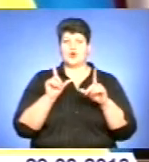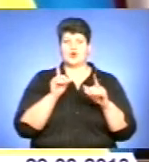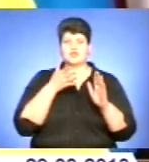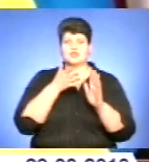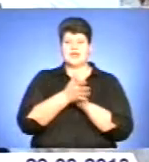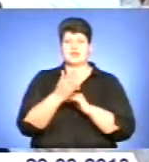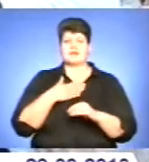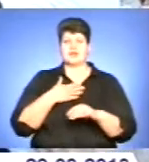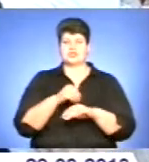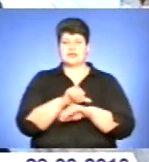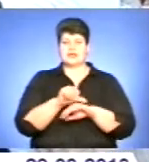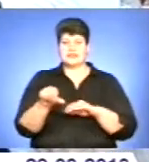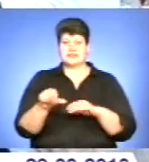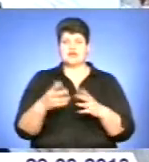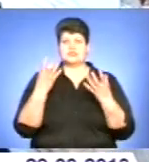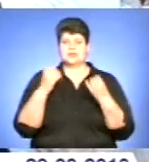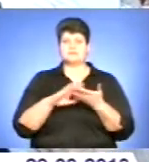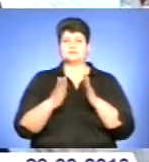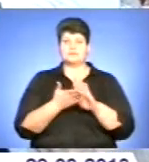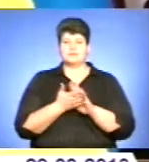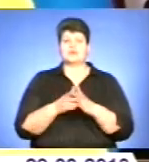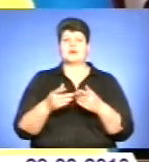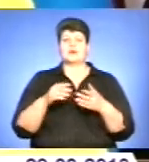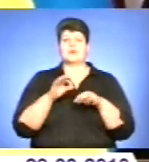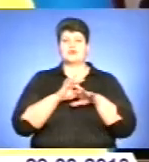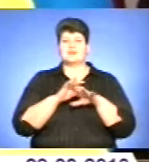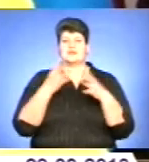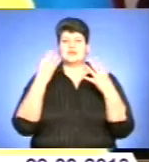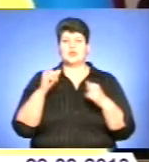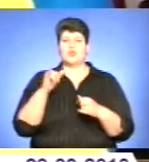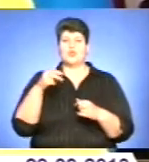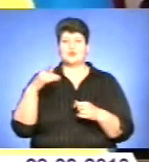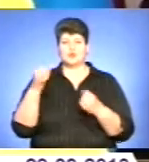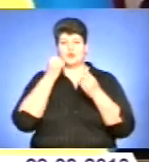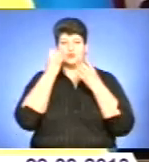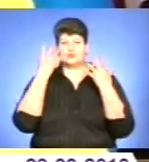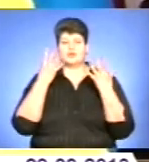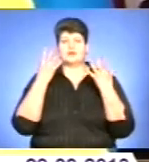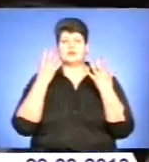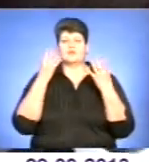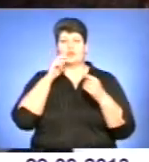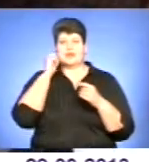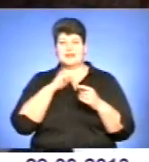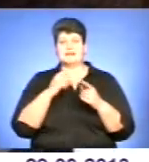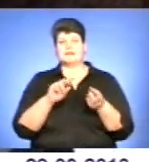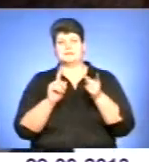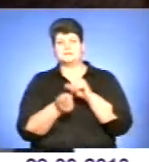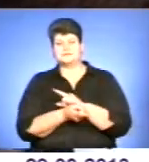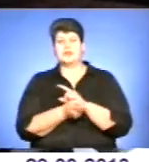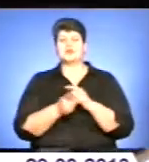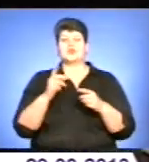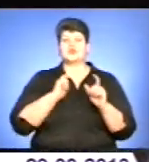договорились. А ще сторони домовились провести Дні угорської культури в Україні та української в Угорщині. Студенти обох країн